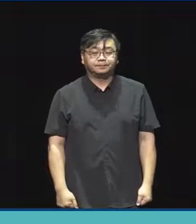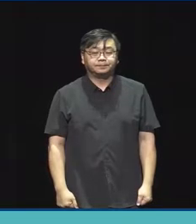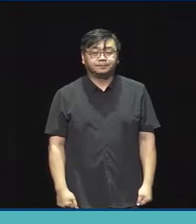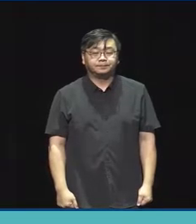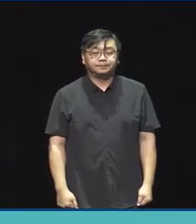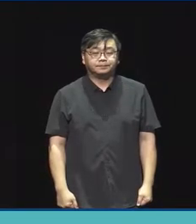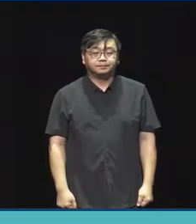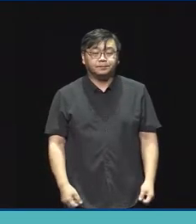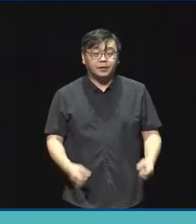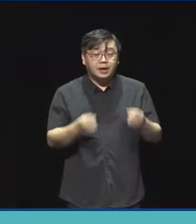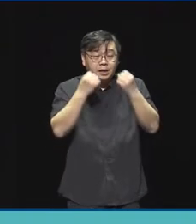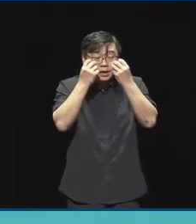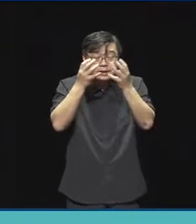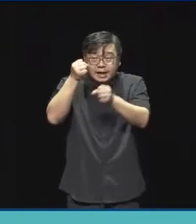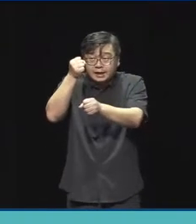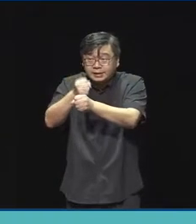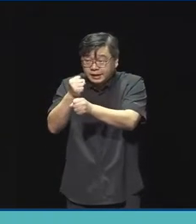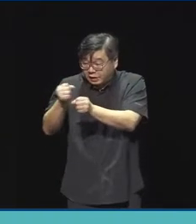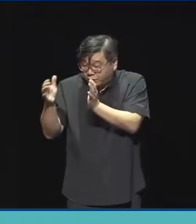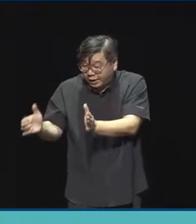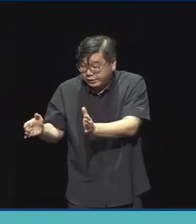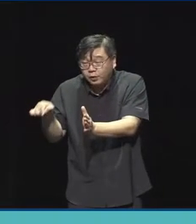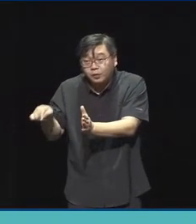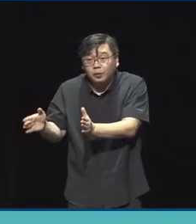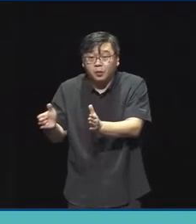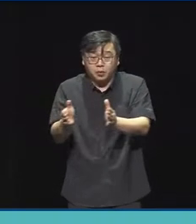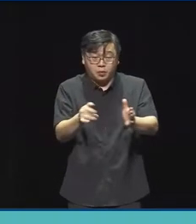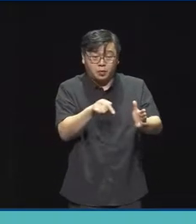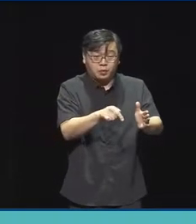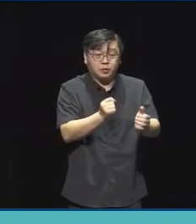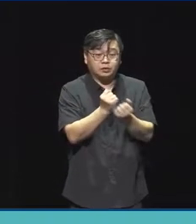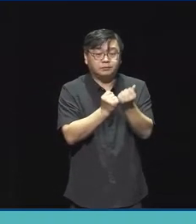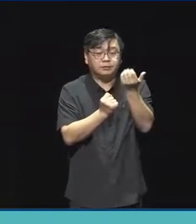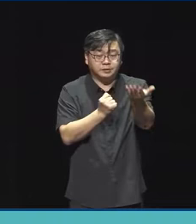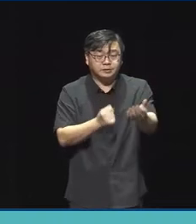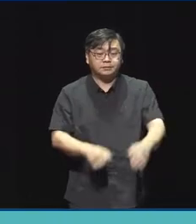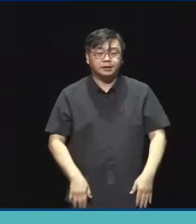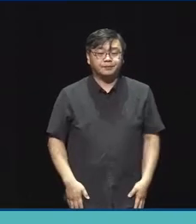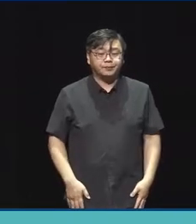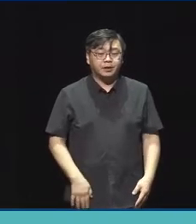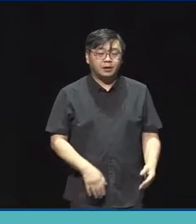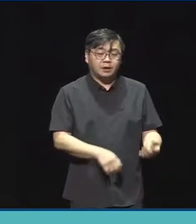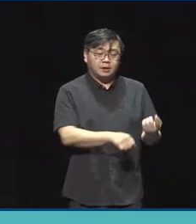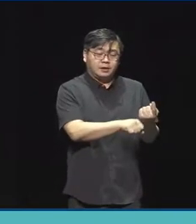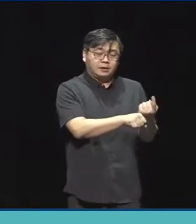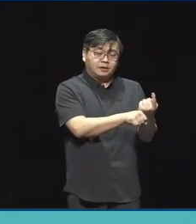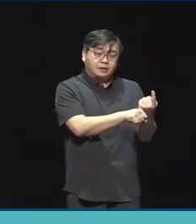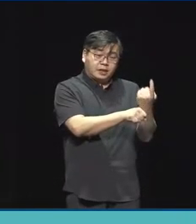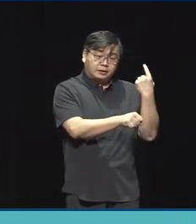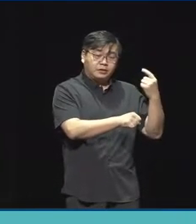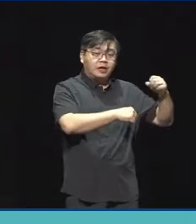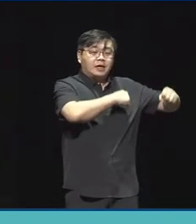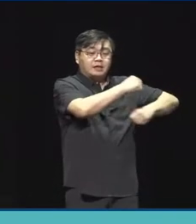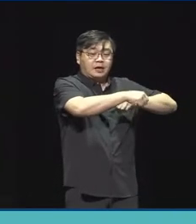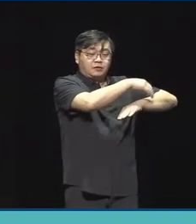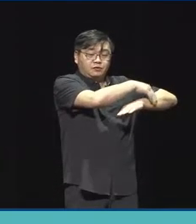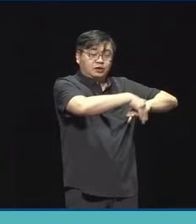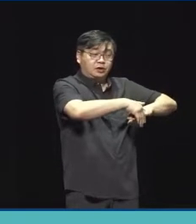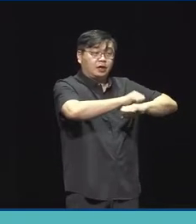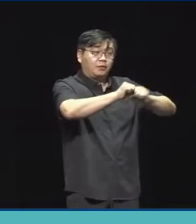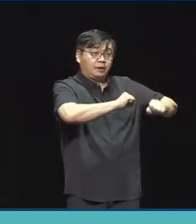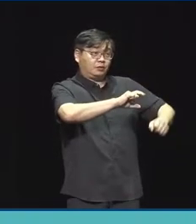창작의 과정에 대한 설명을 드립니다 이 과정은 22년의 경우에 유형사 자유기획 활동이었고요